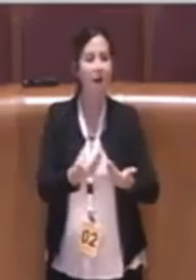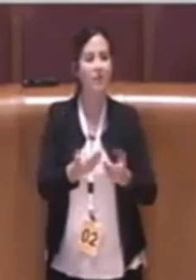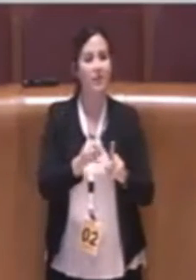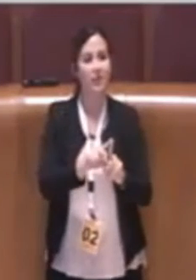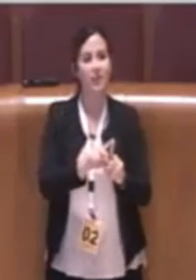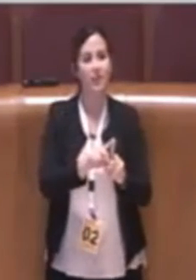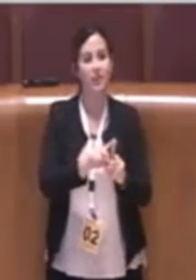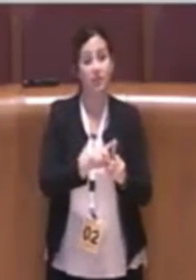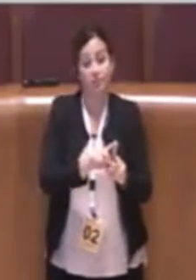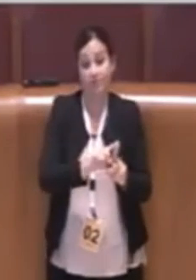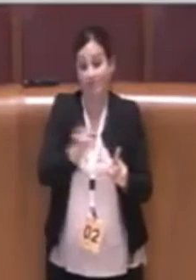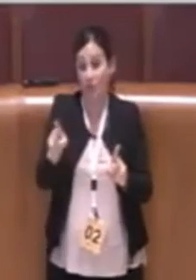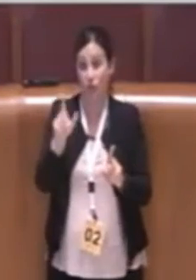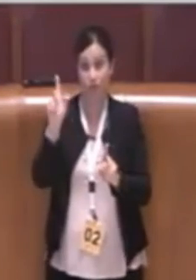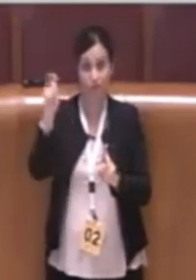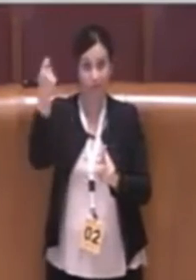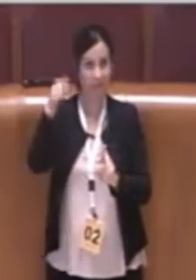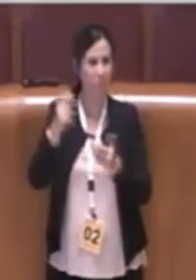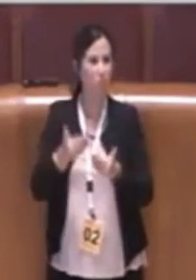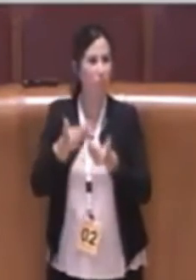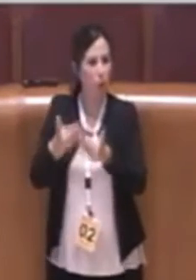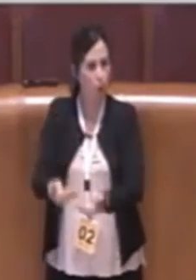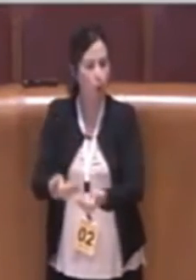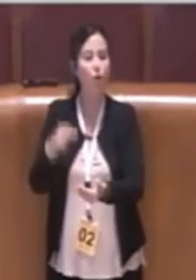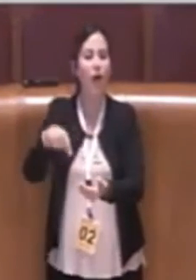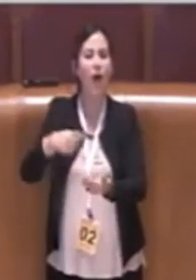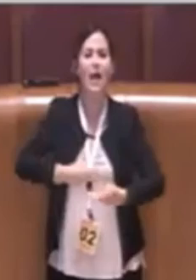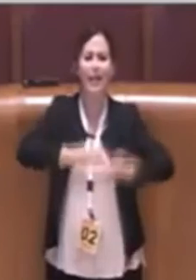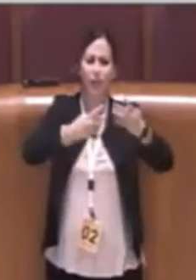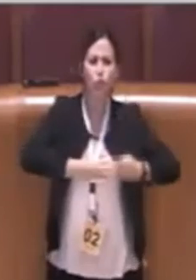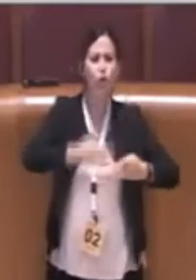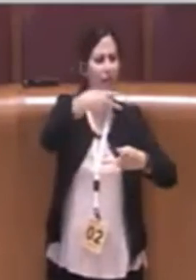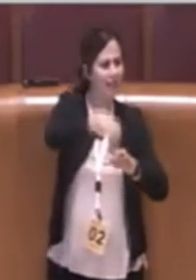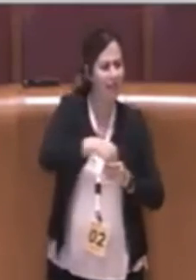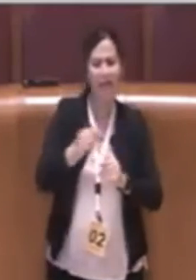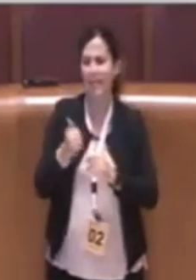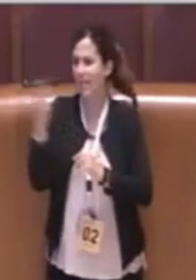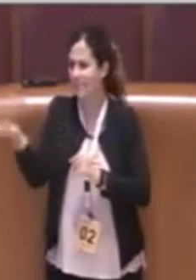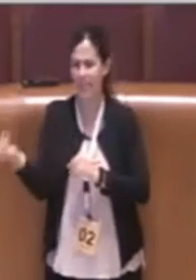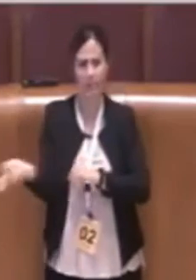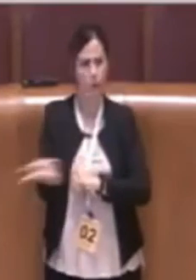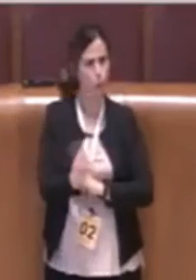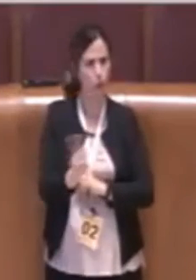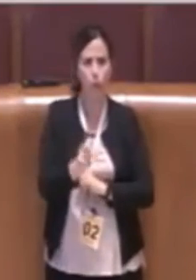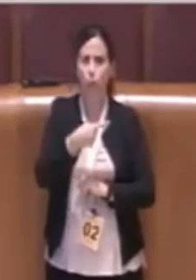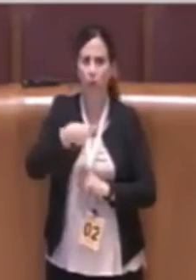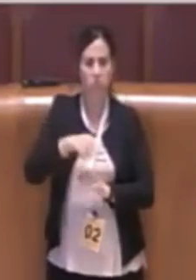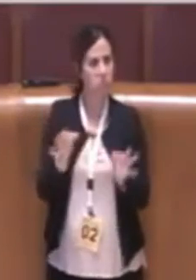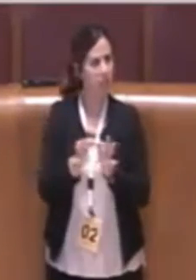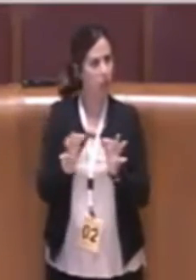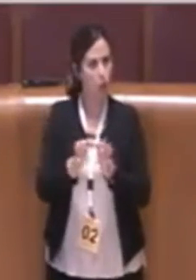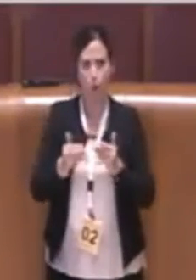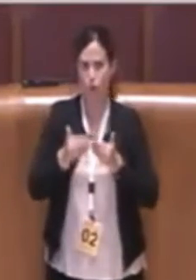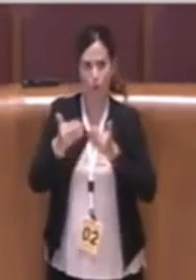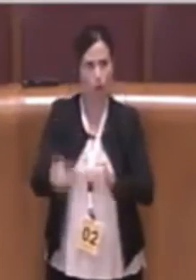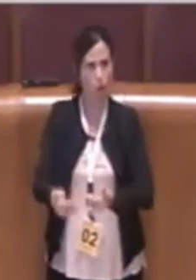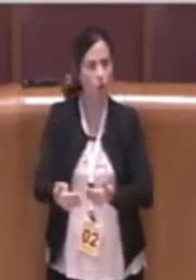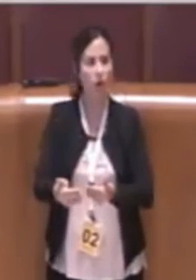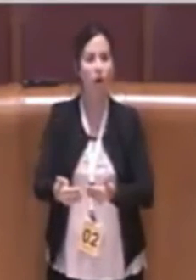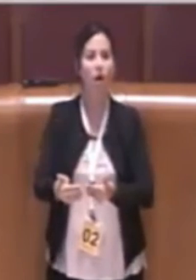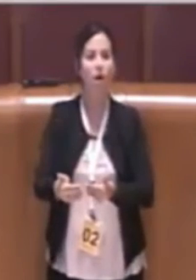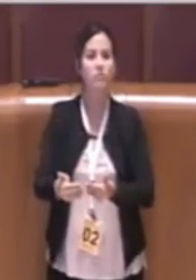proroga delle graduatorie vigenti sia interne che esterne ed eventualmente anche, soprattutto, con un